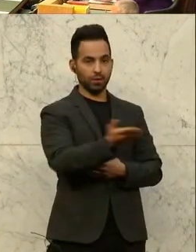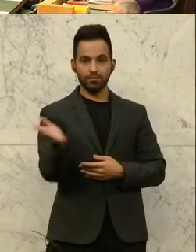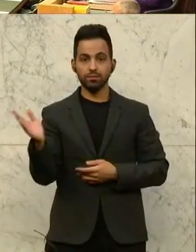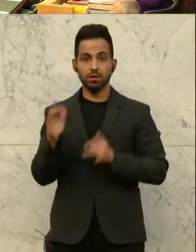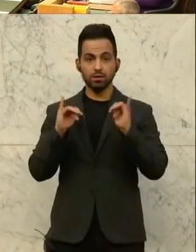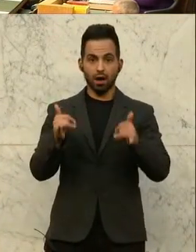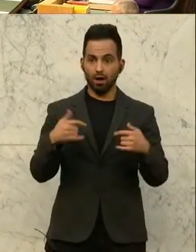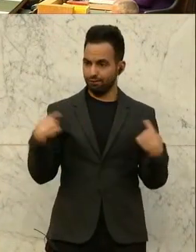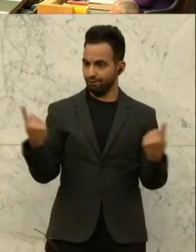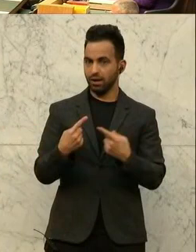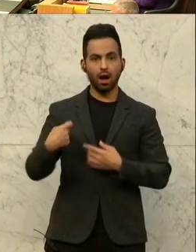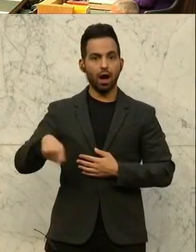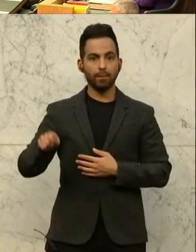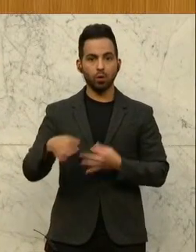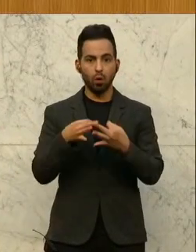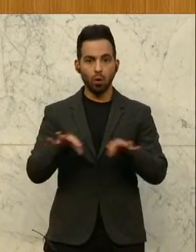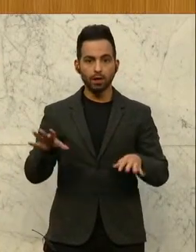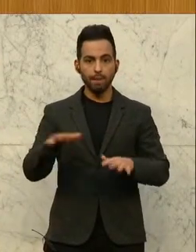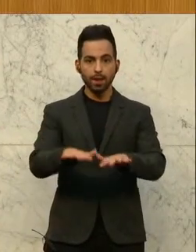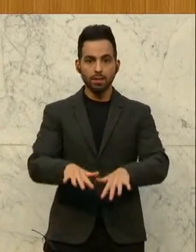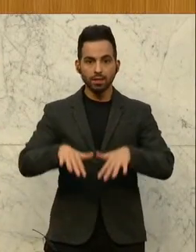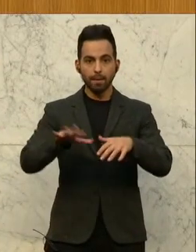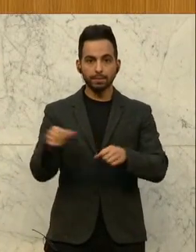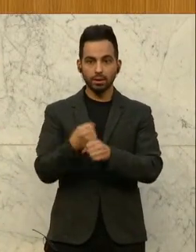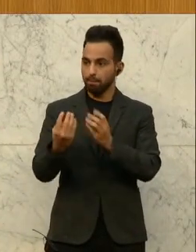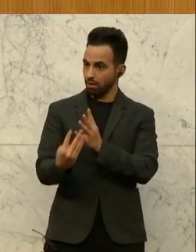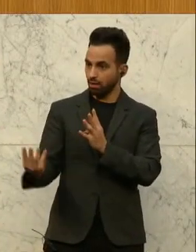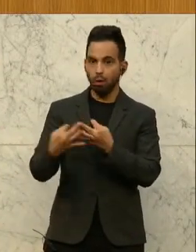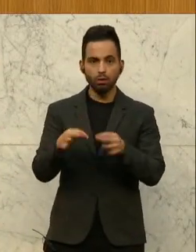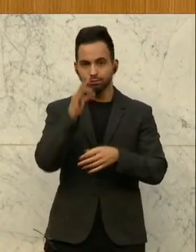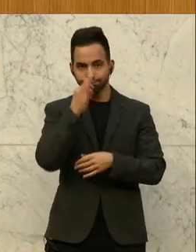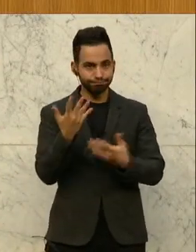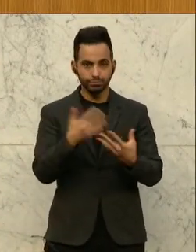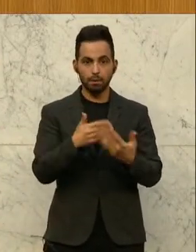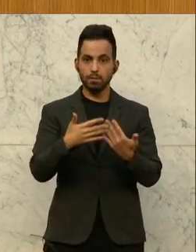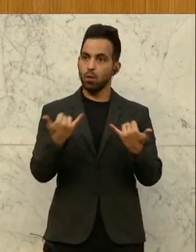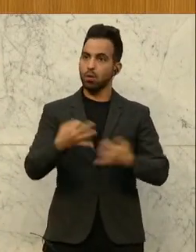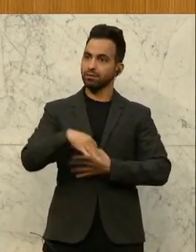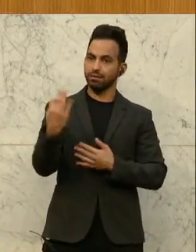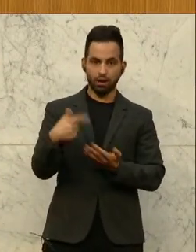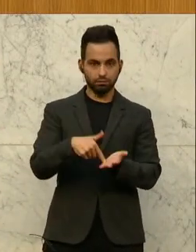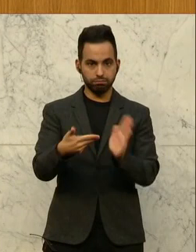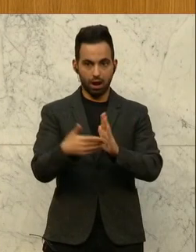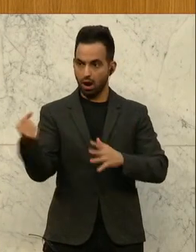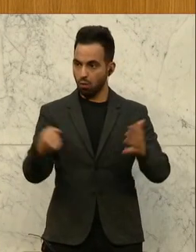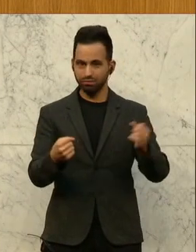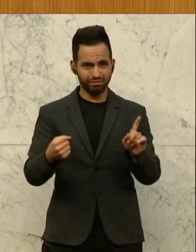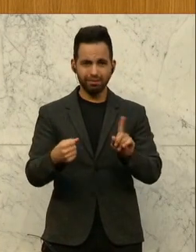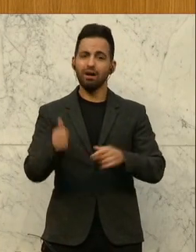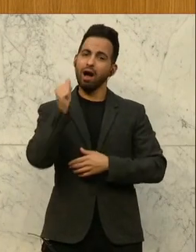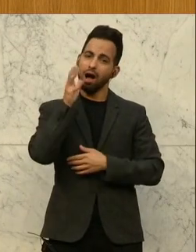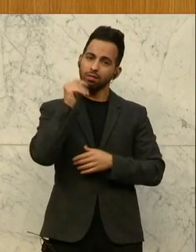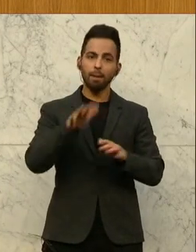Ja, was wären wir Abgeordnete eigentlich ohne unsere parlamentarische Mitarbeiterinnen, oder? Nicht nur an Tagen wie heute, sondern offengesprochen wirklich im